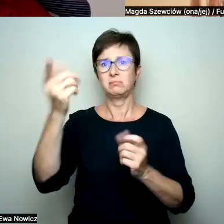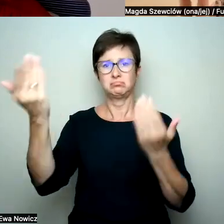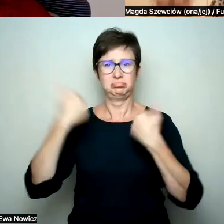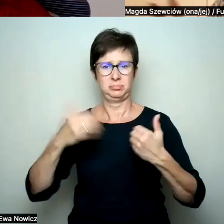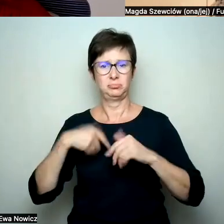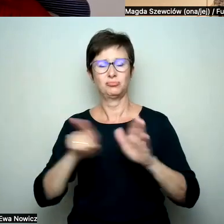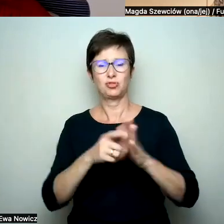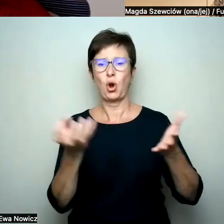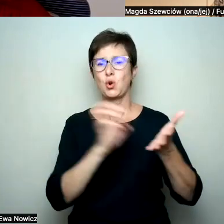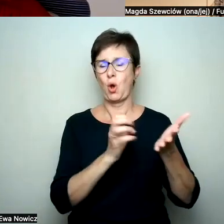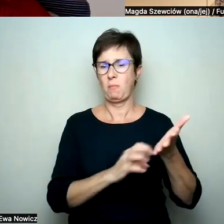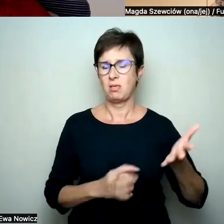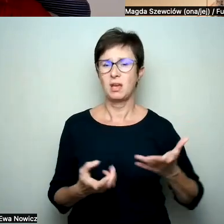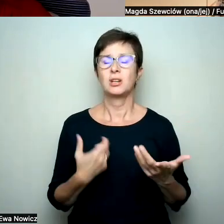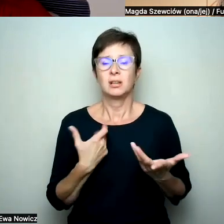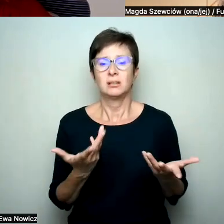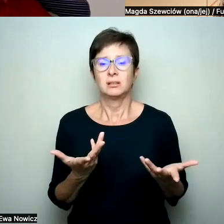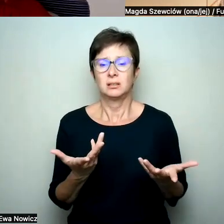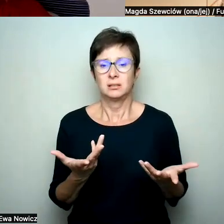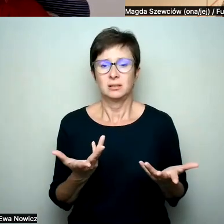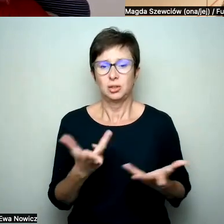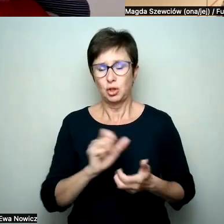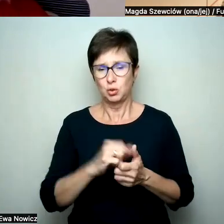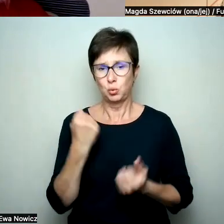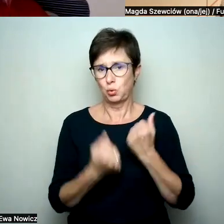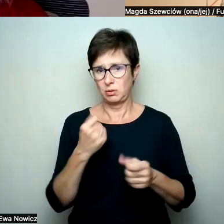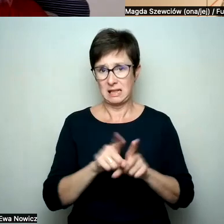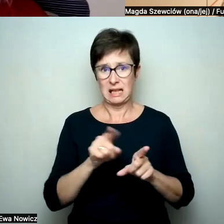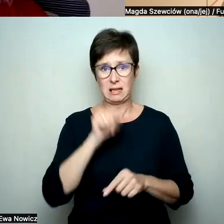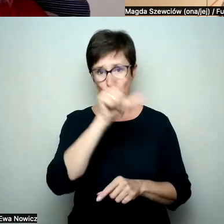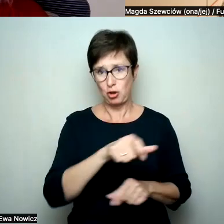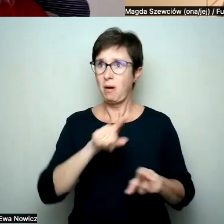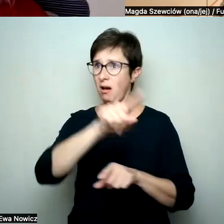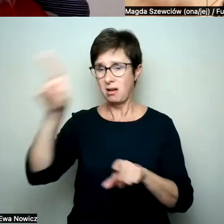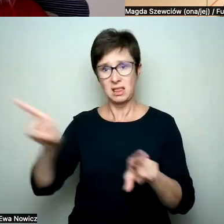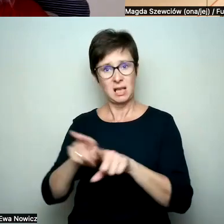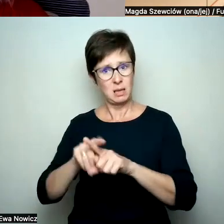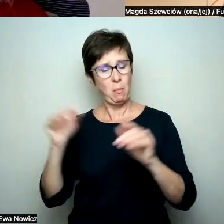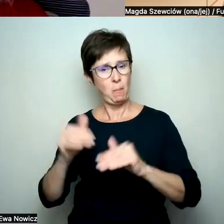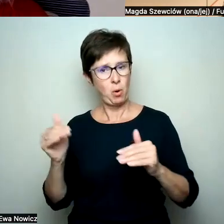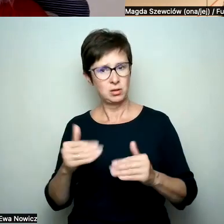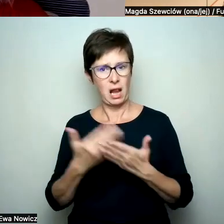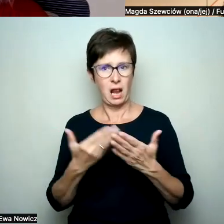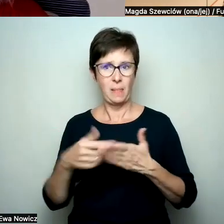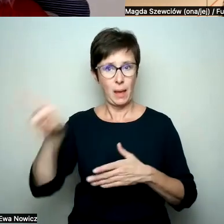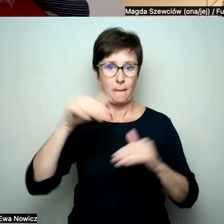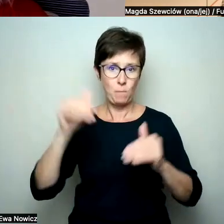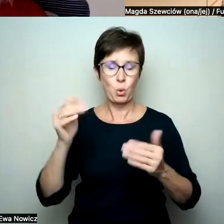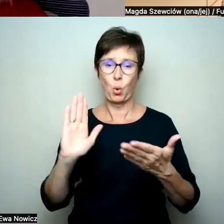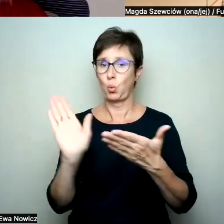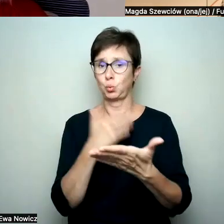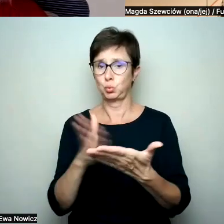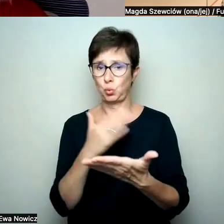delikatnie mówiąc, niekomfortowe, jak było i trudne, jak dla ciebie, no więc mogą kasować te wiadomości,